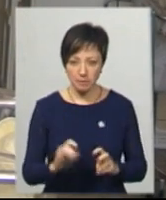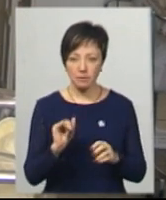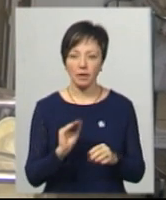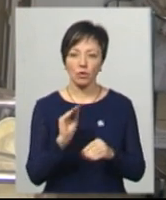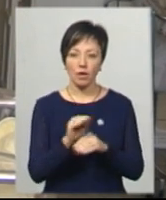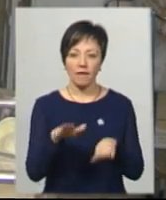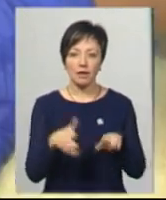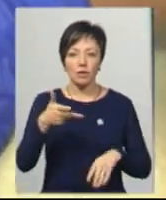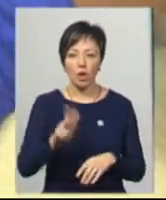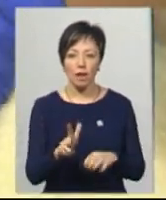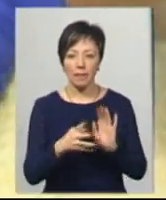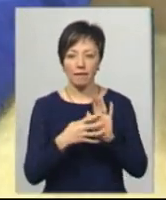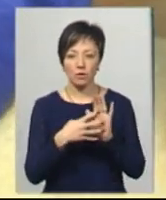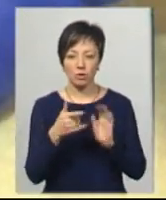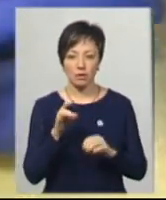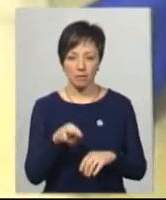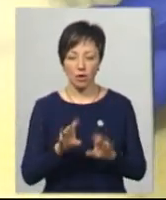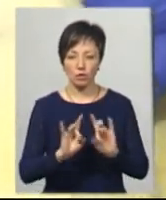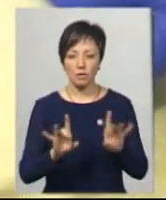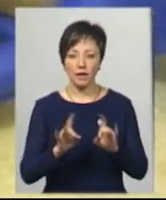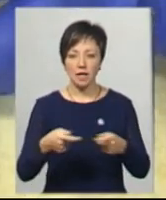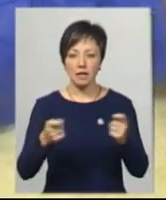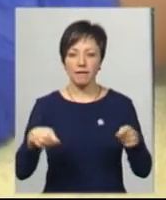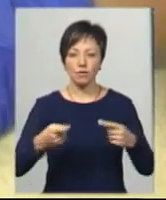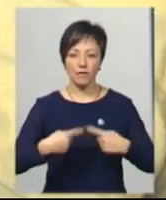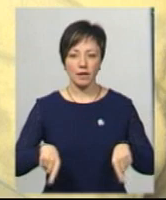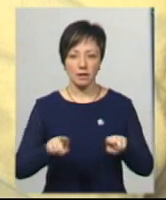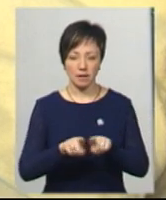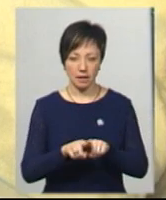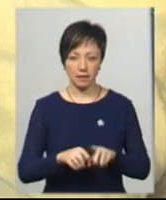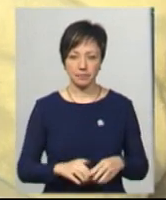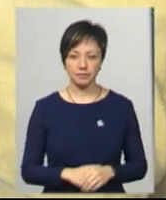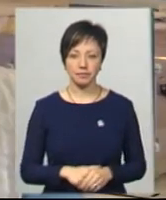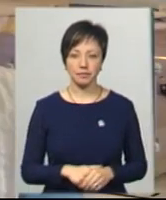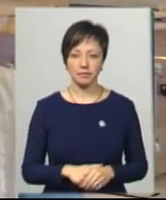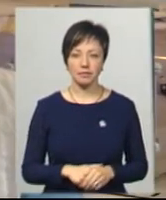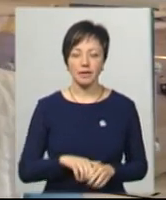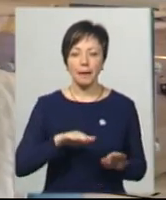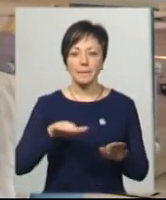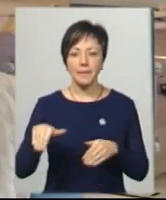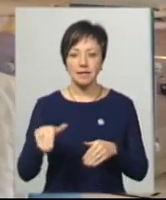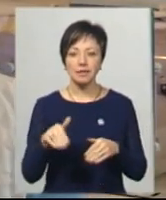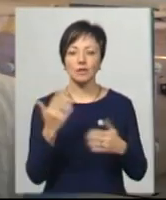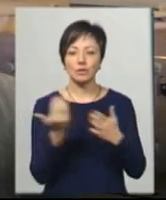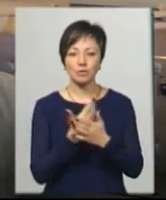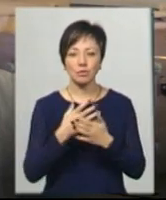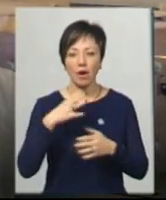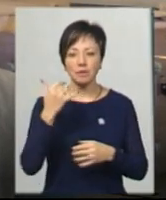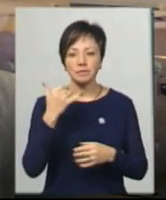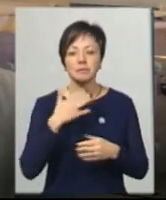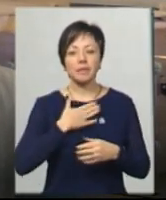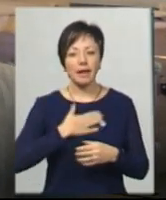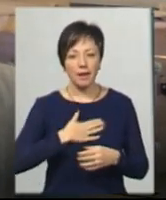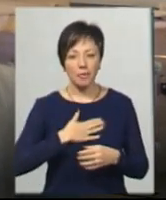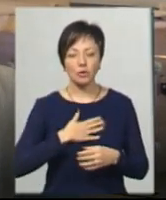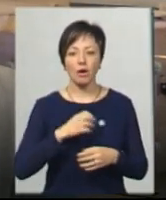додав увазі до 3 кг 900 грамів, розповідає завідувачка відділенням Катерина Дем'яник. Після виходу сюжету мені було надзвичайно